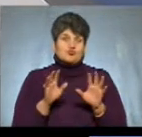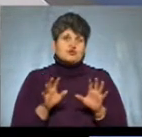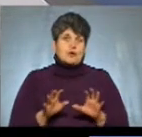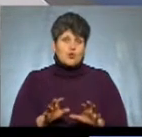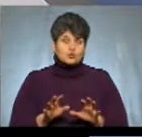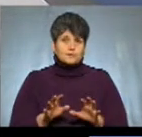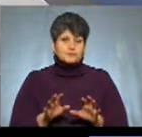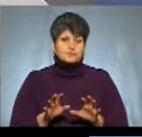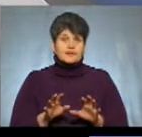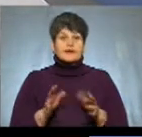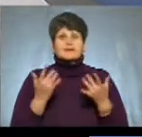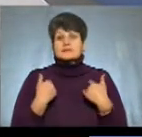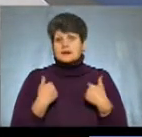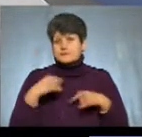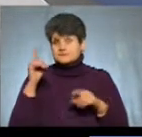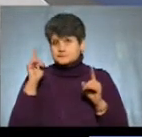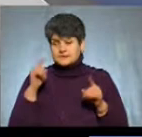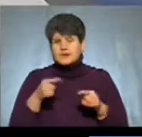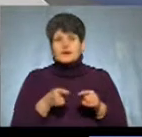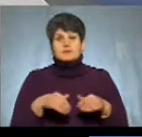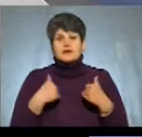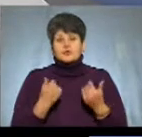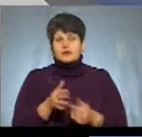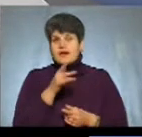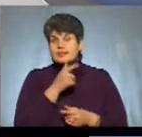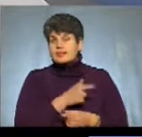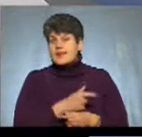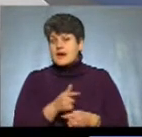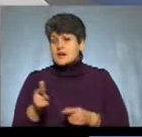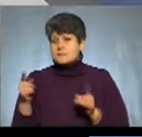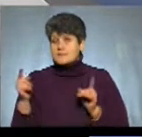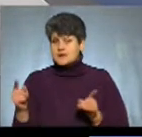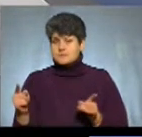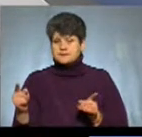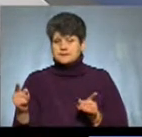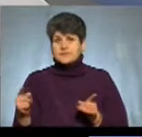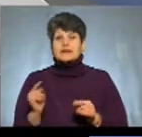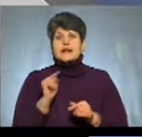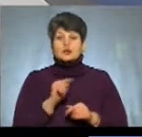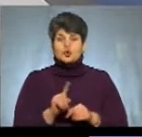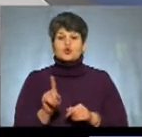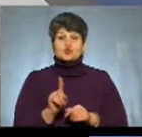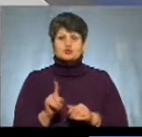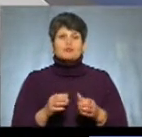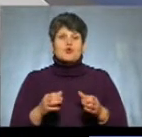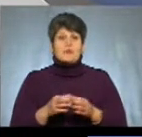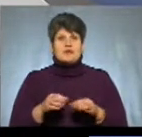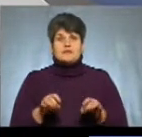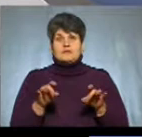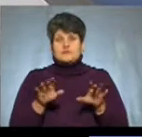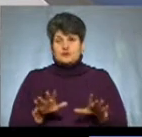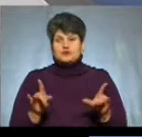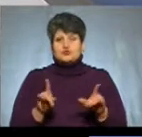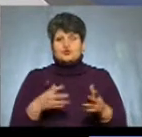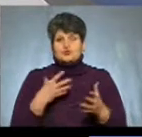Наскільки мені відомо, там дається певний термін для того, щоб громада визначилася щодо